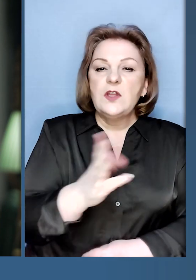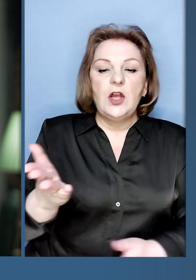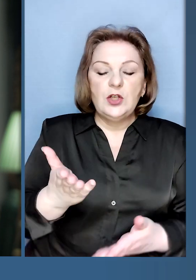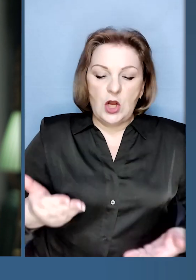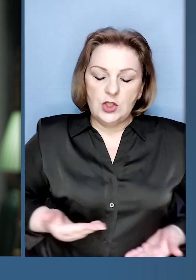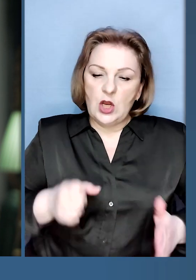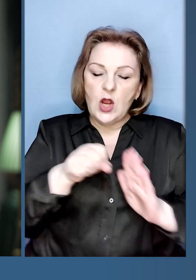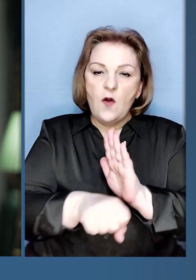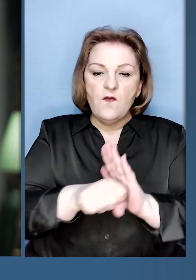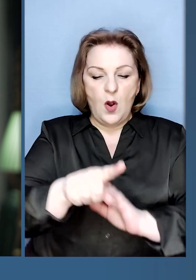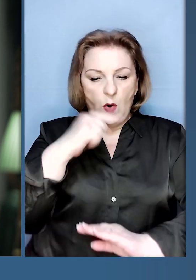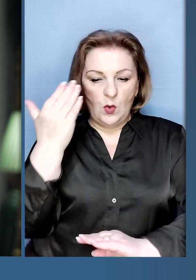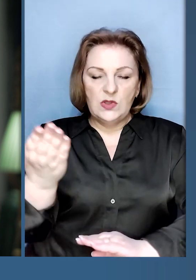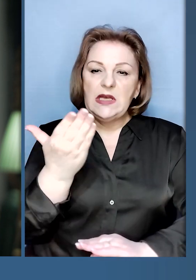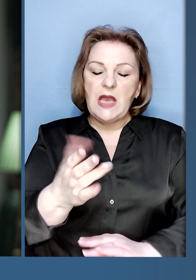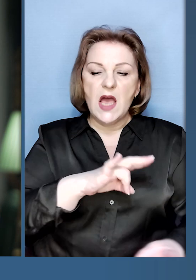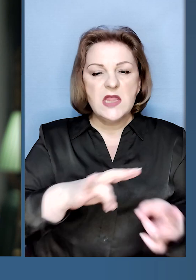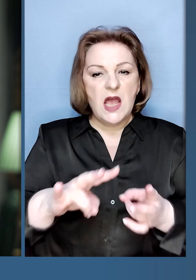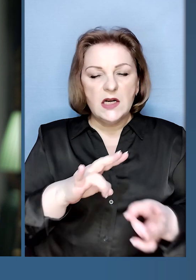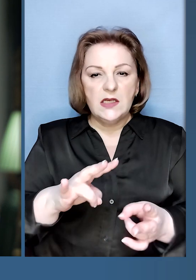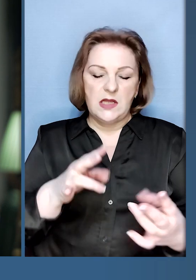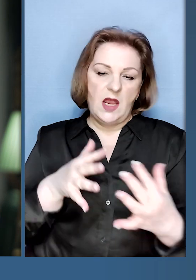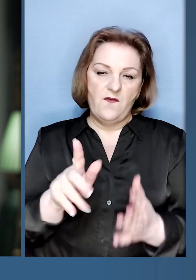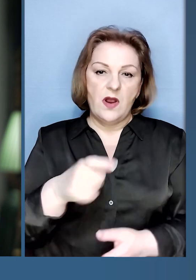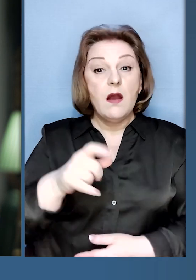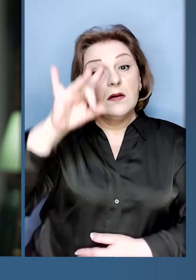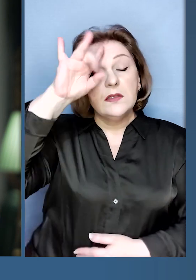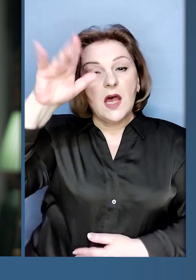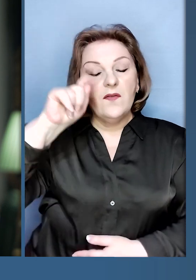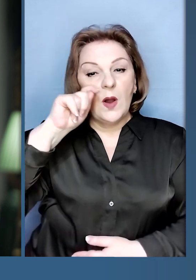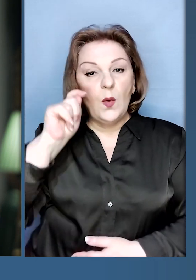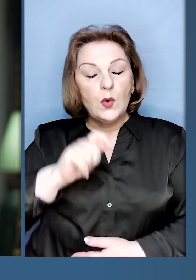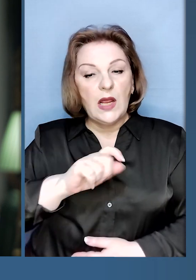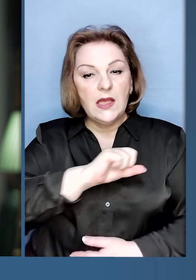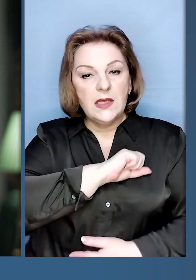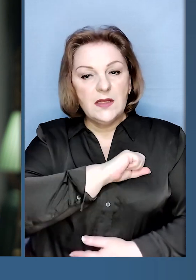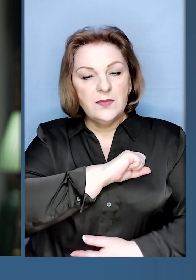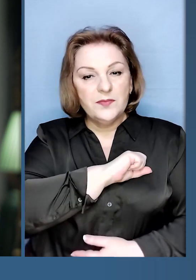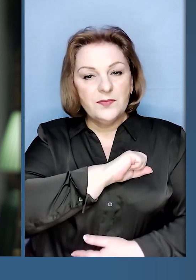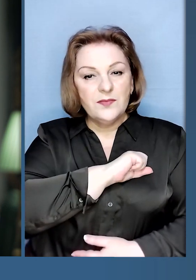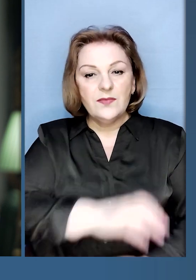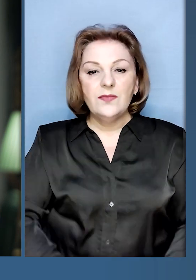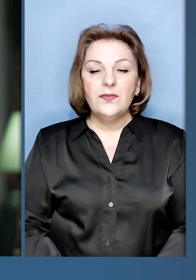Вічна пам'ять усім, чиї життя забрала Росія та її терористична війна. Слава Україні!